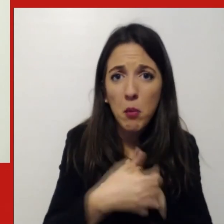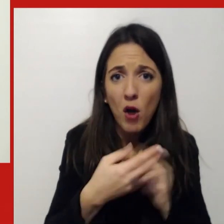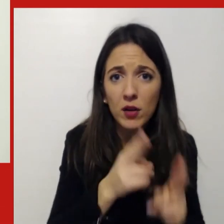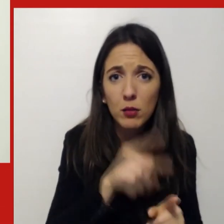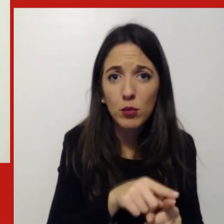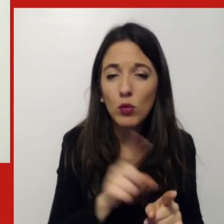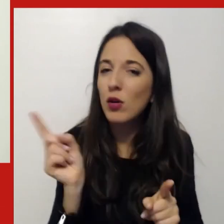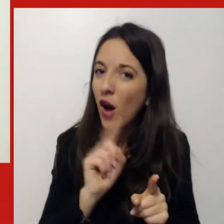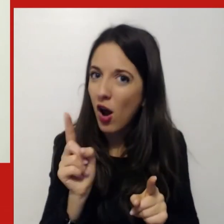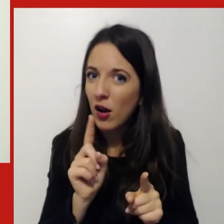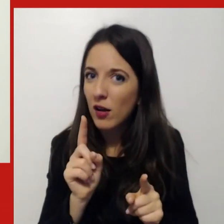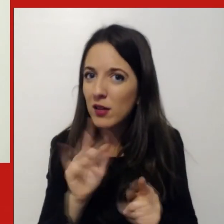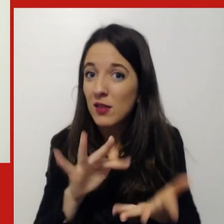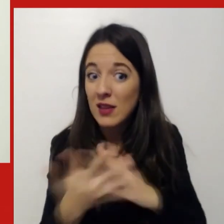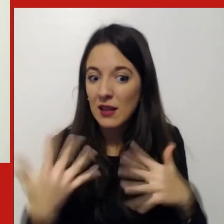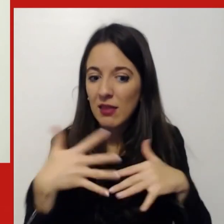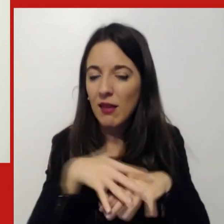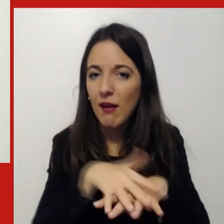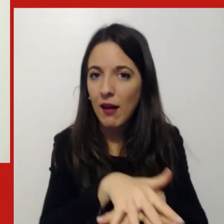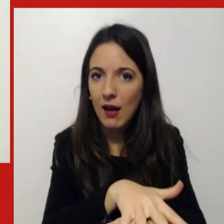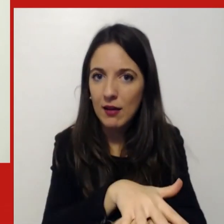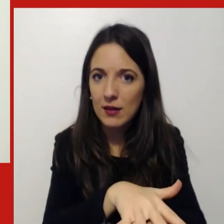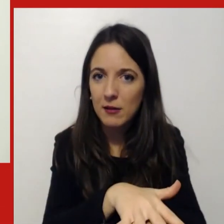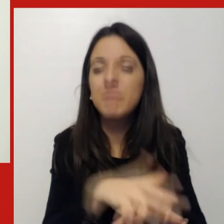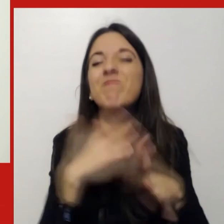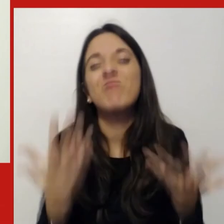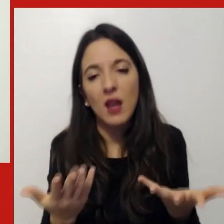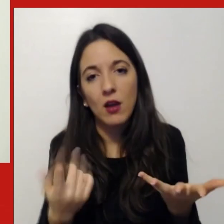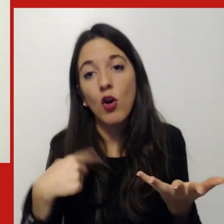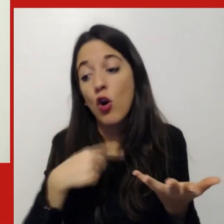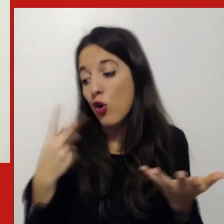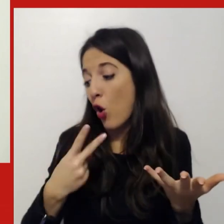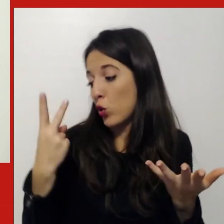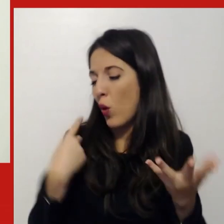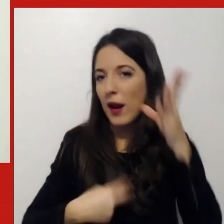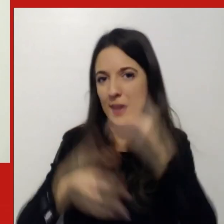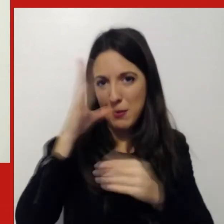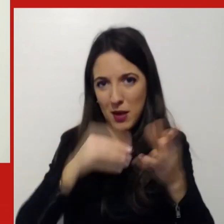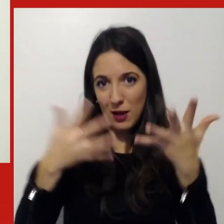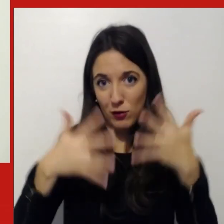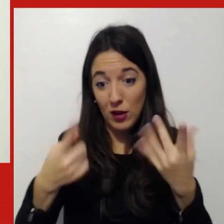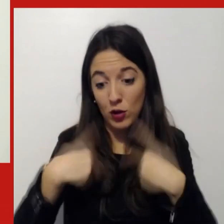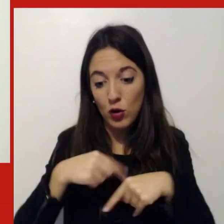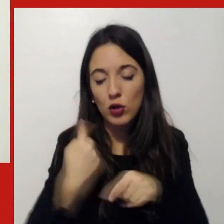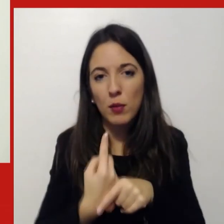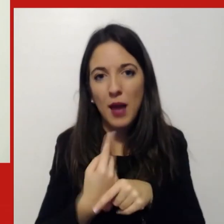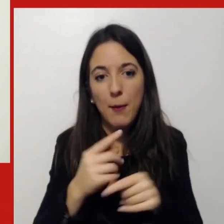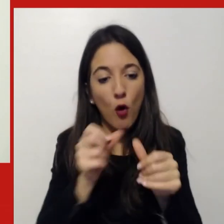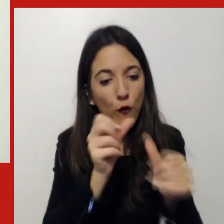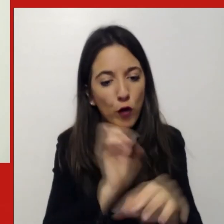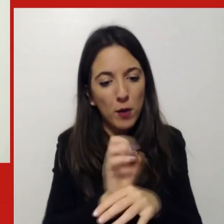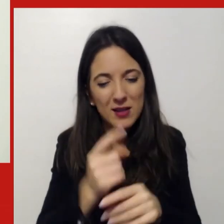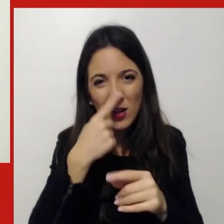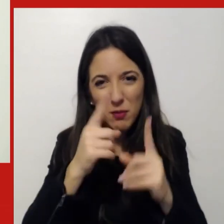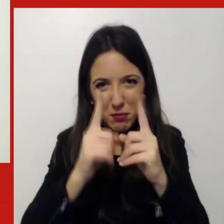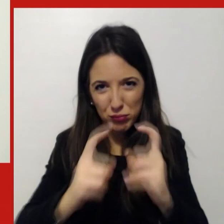digitale che abbiamo avuto in realtà se oggi ricomposto in una formazione connessa ci permette di andare verso uno